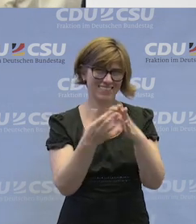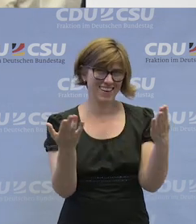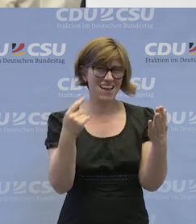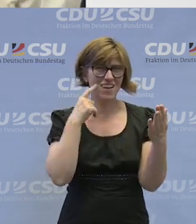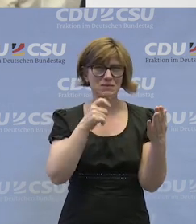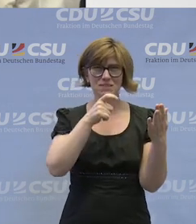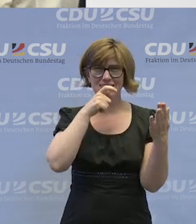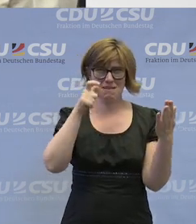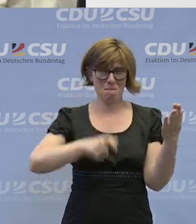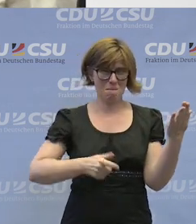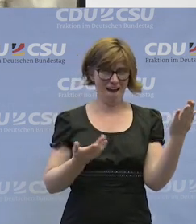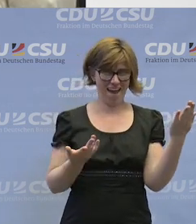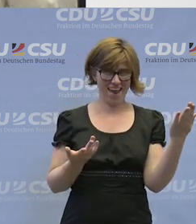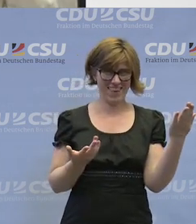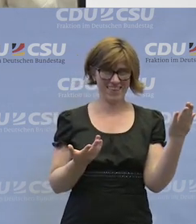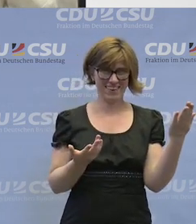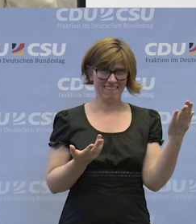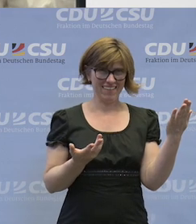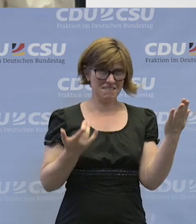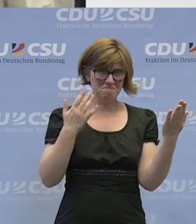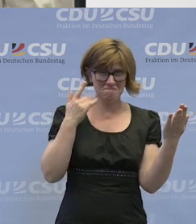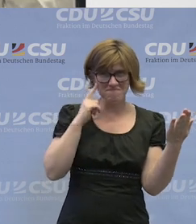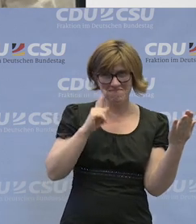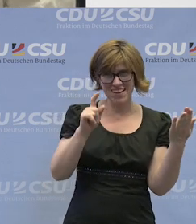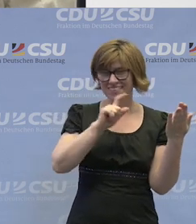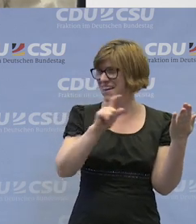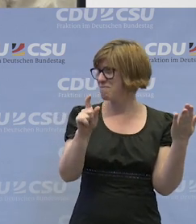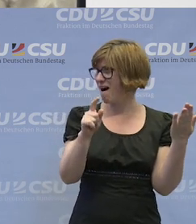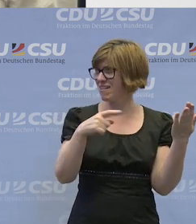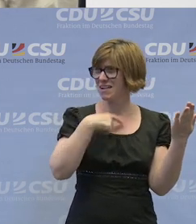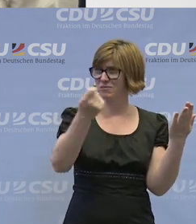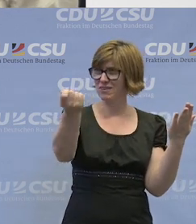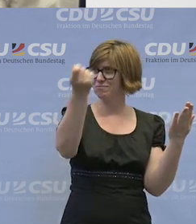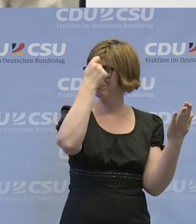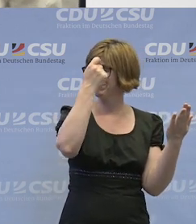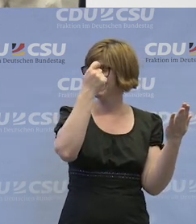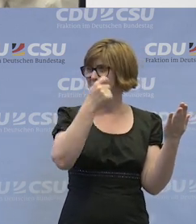ist jetzt ein bisschen fies. Weiß ich nicht, also das ist mir jetzt so,